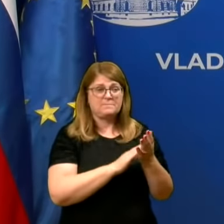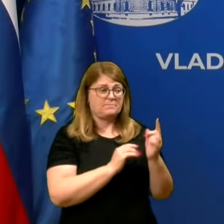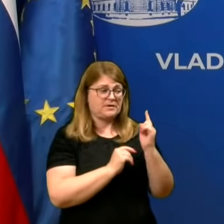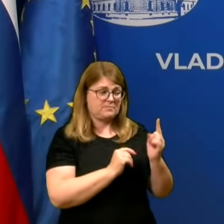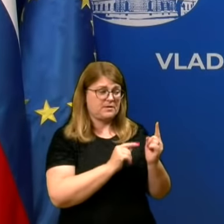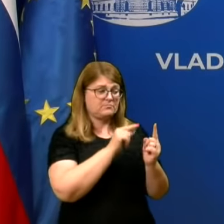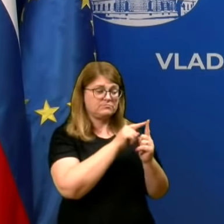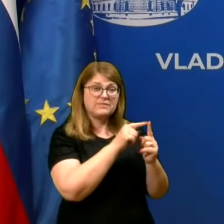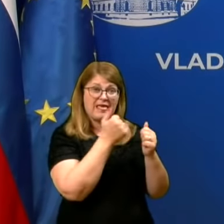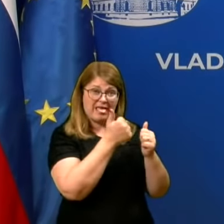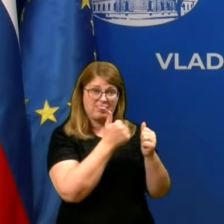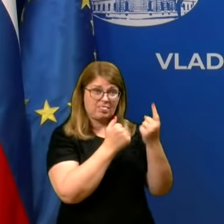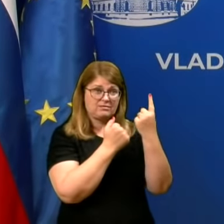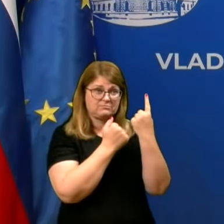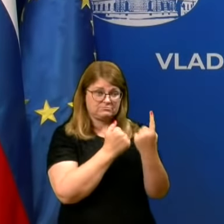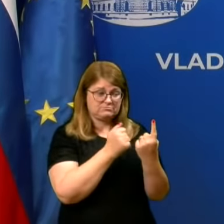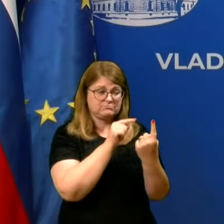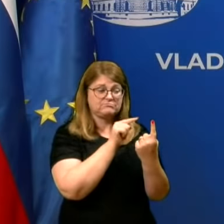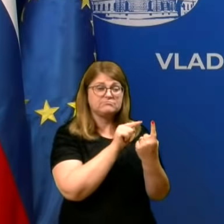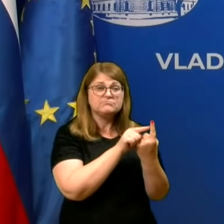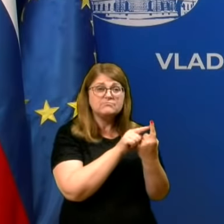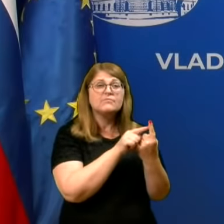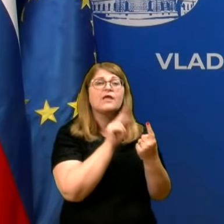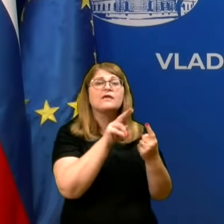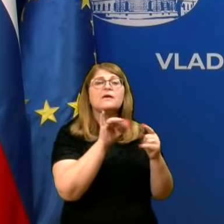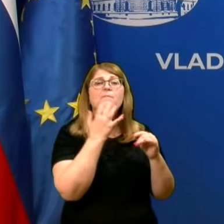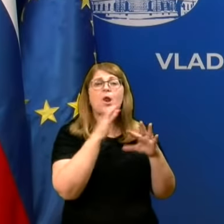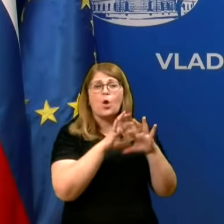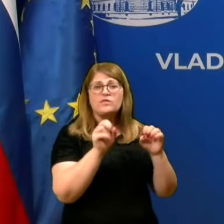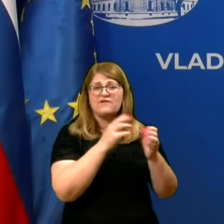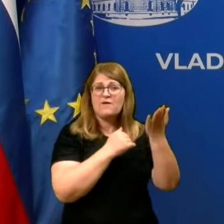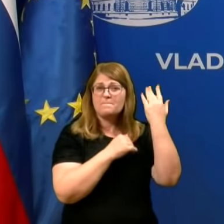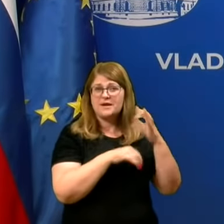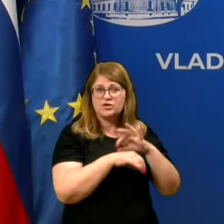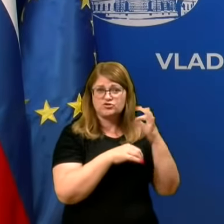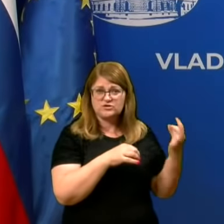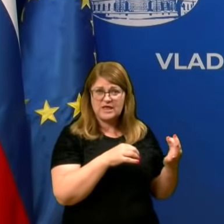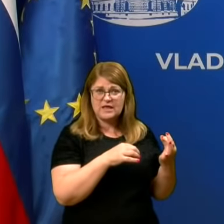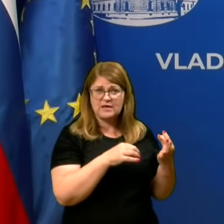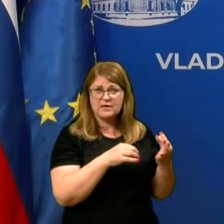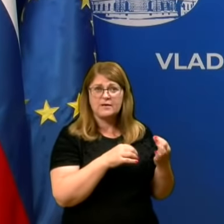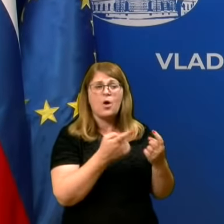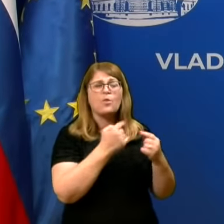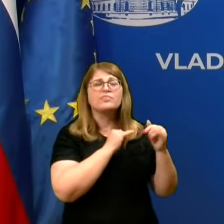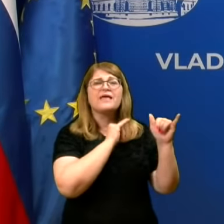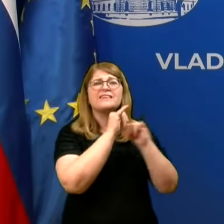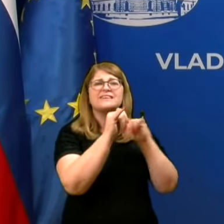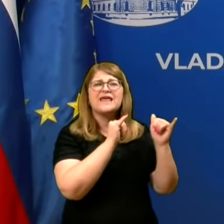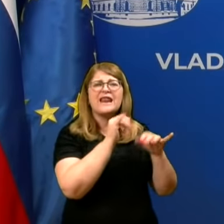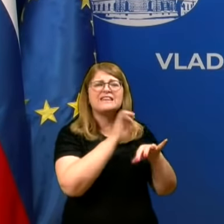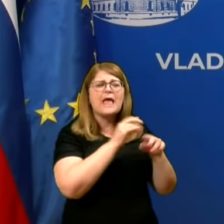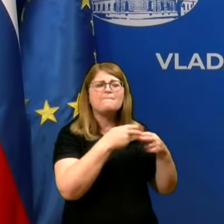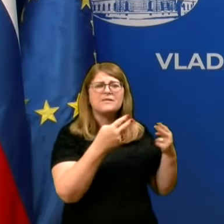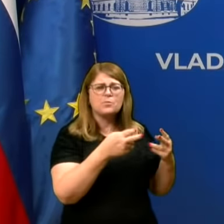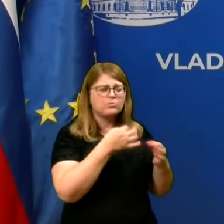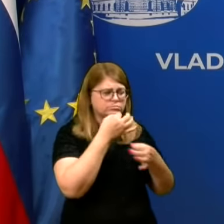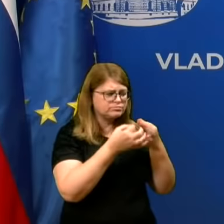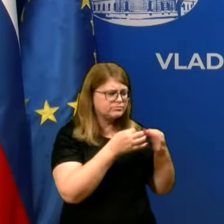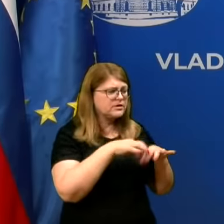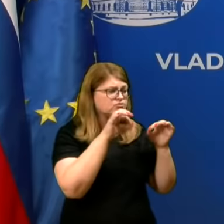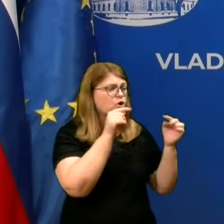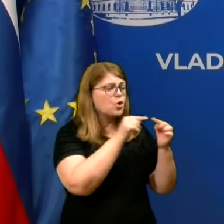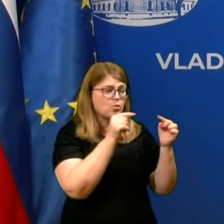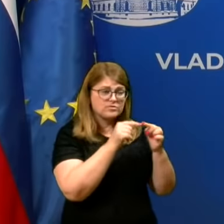en primir. En primir epidemiološkega poizvedovanja, ki je bilo narejeno v prejšnjih dneh strani terenskih kolegov, epidemiologov in njihovih